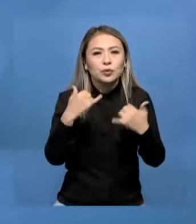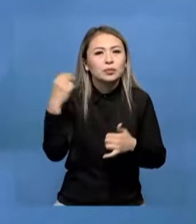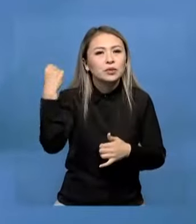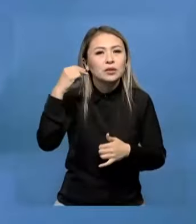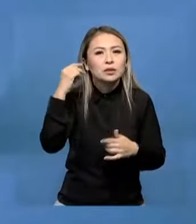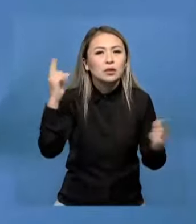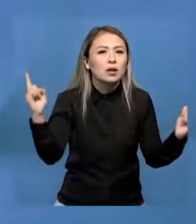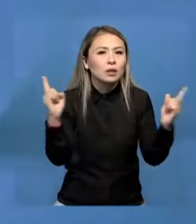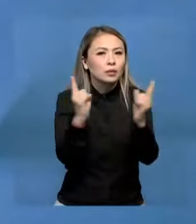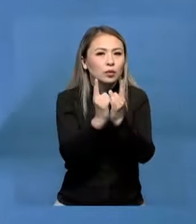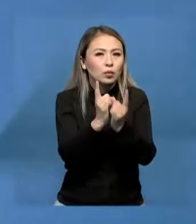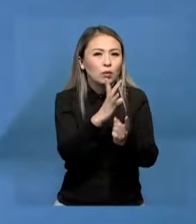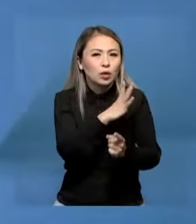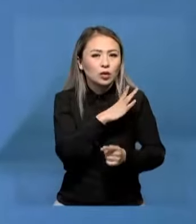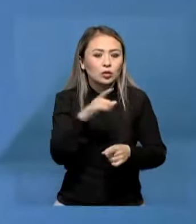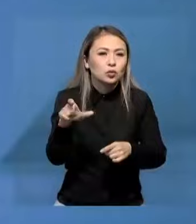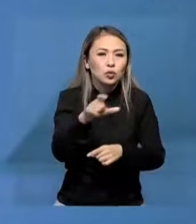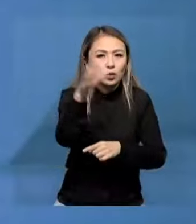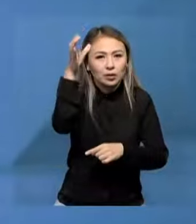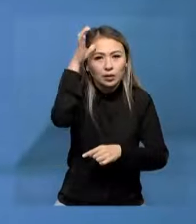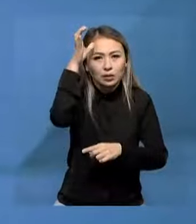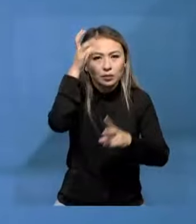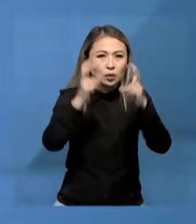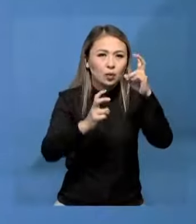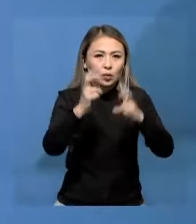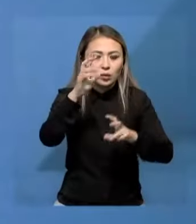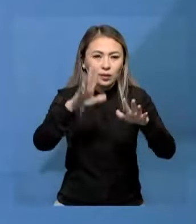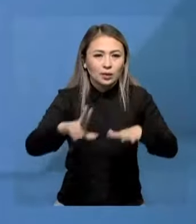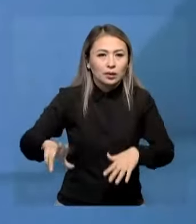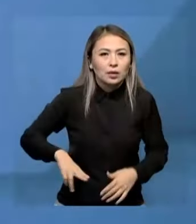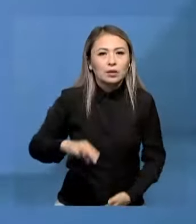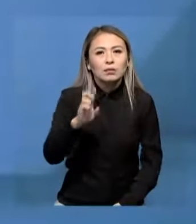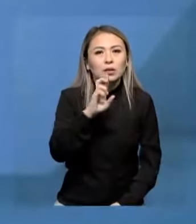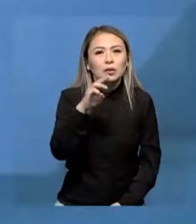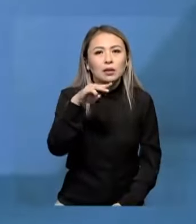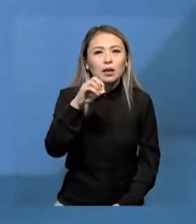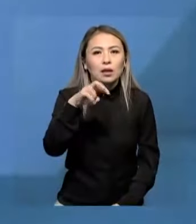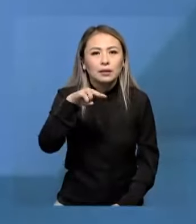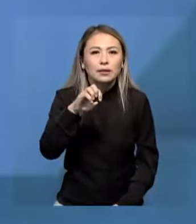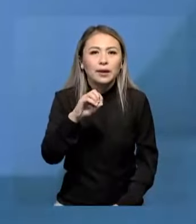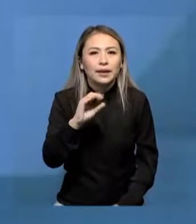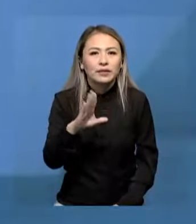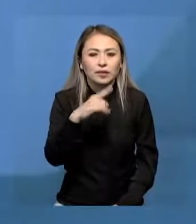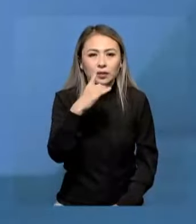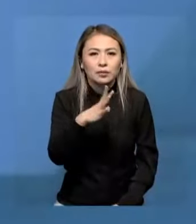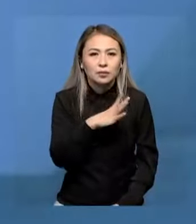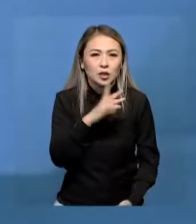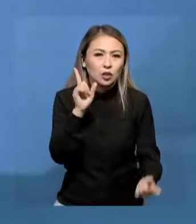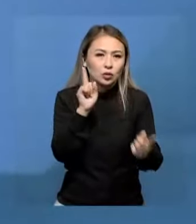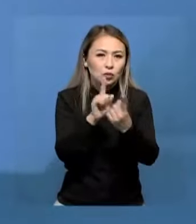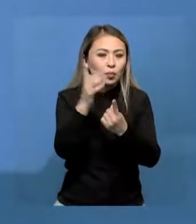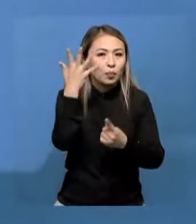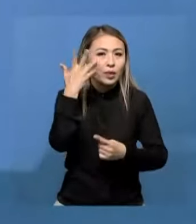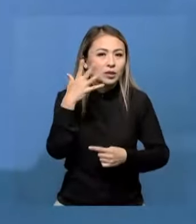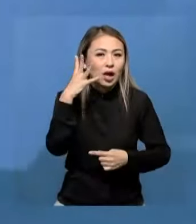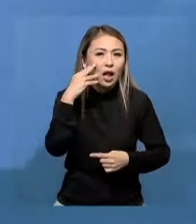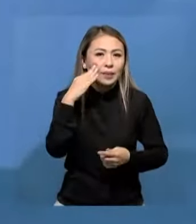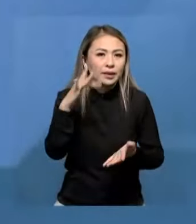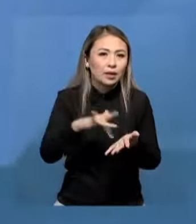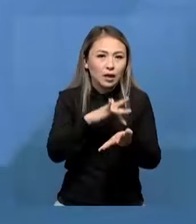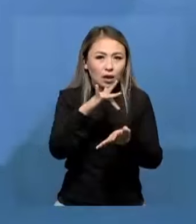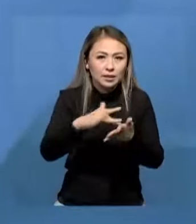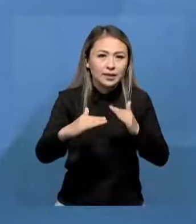Бұл жөнде бүгін президент қабылдауында болған жол ғылме өндірістік орталығын директоры Бағдат Телтайф айтты. Кезесу барысында Алматы